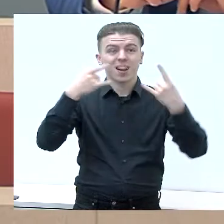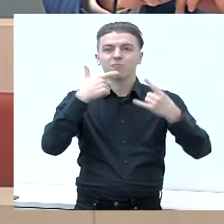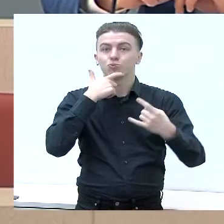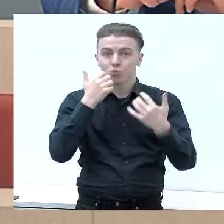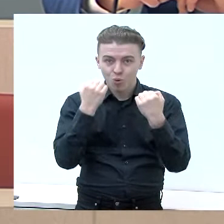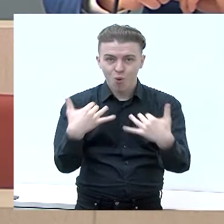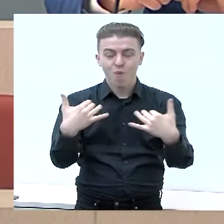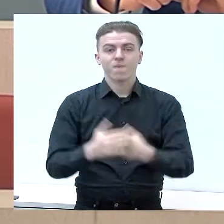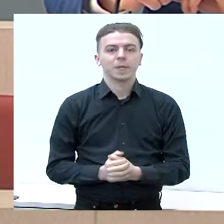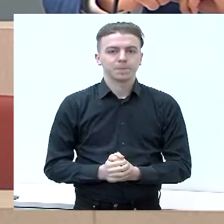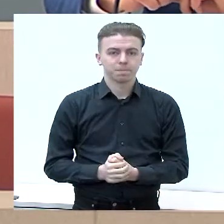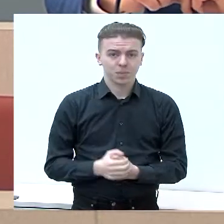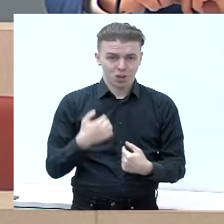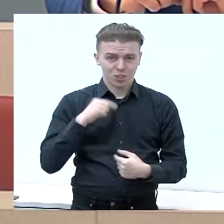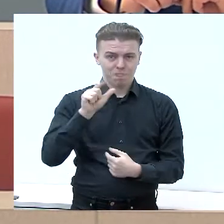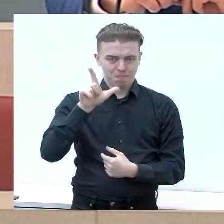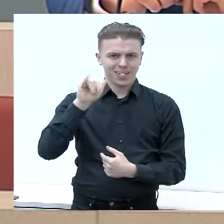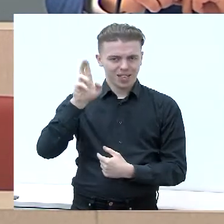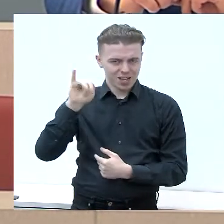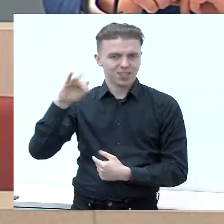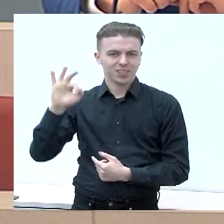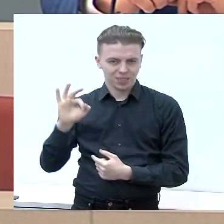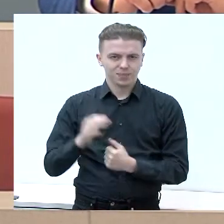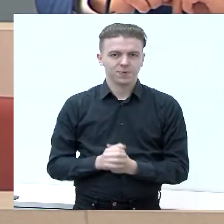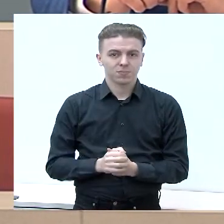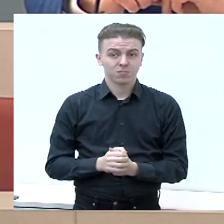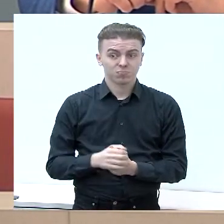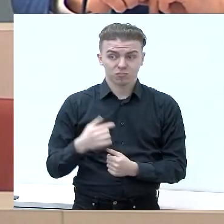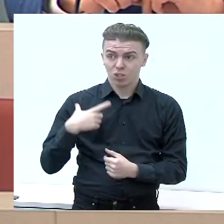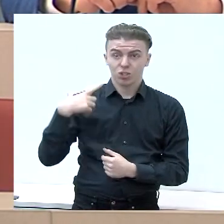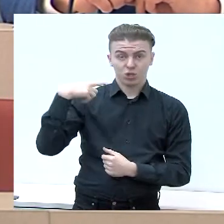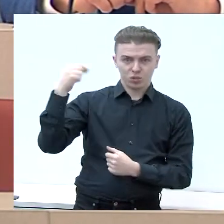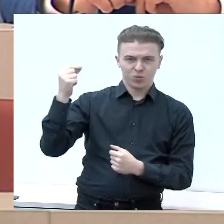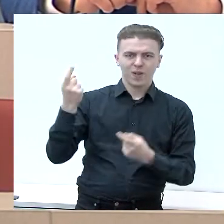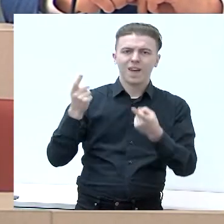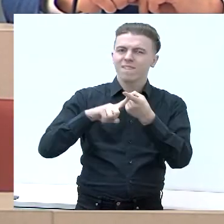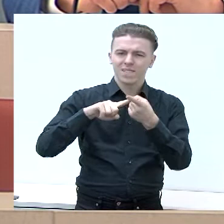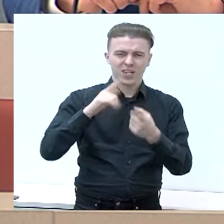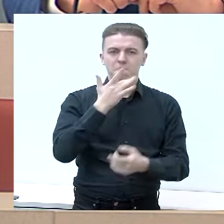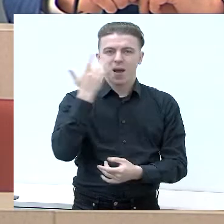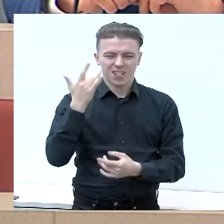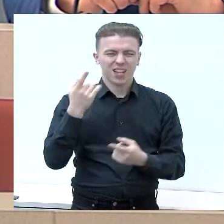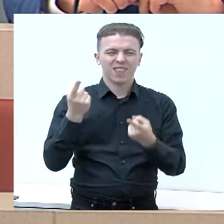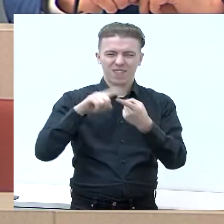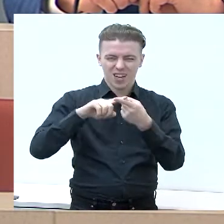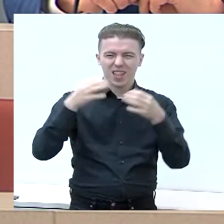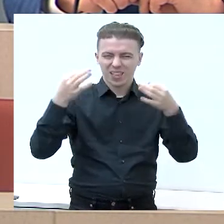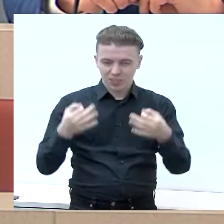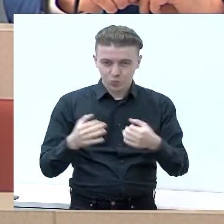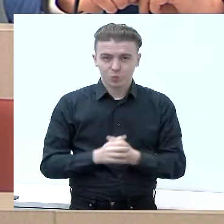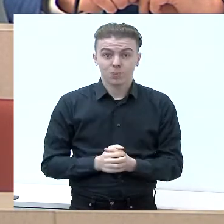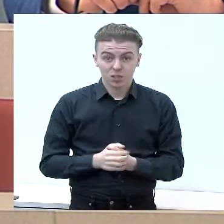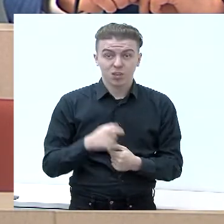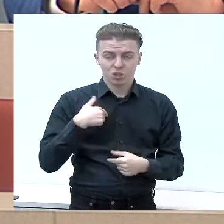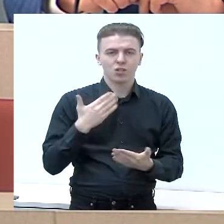Aš esu Vinsas Plikaitis. Išrinktas pagal partiją atvarkai teisingumas. Esu Kalvarijos